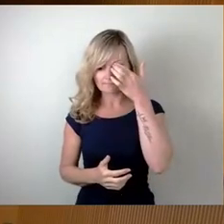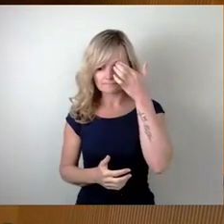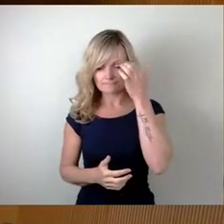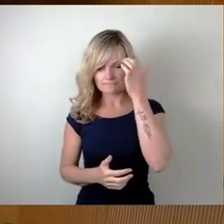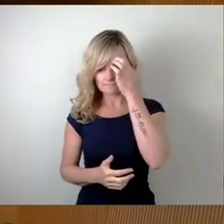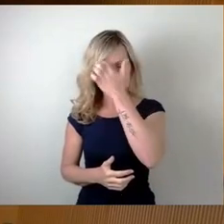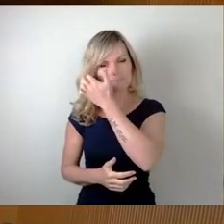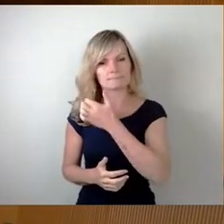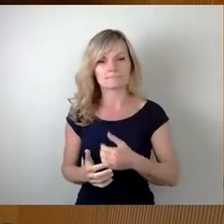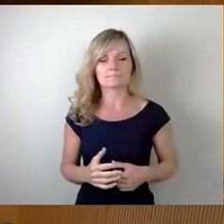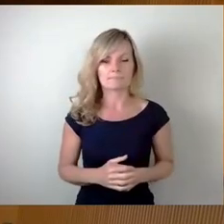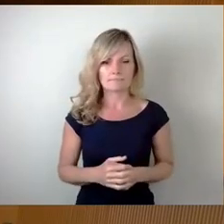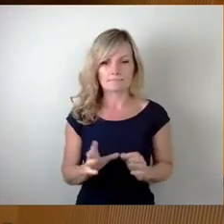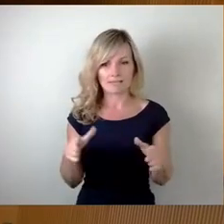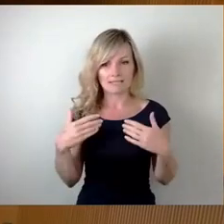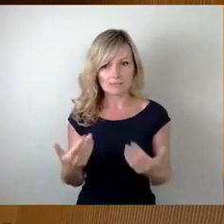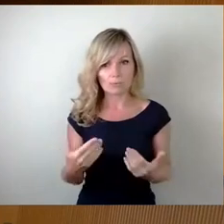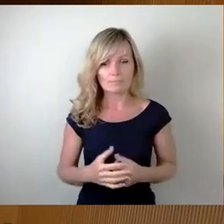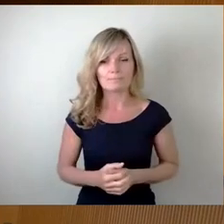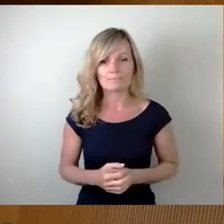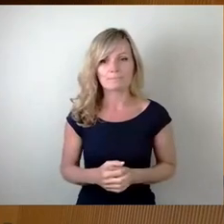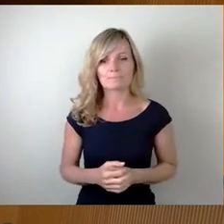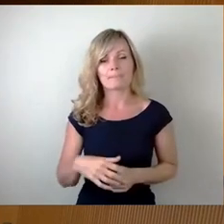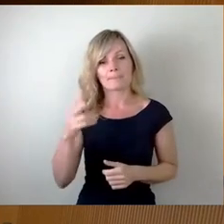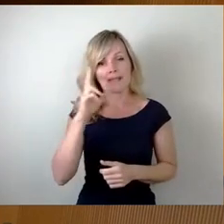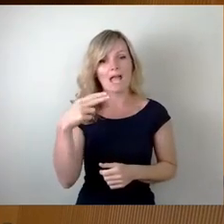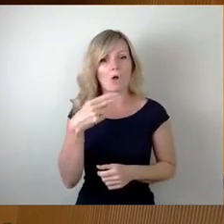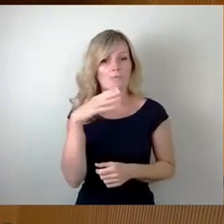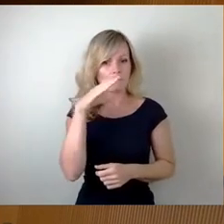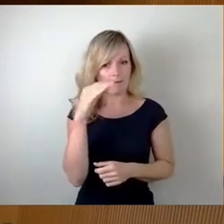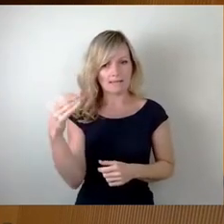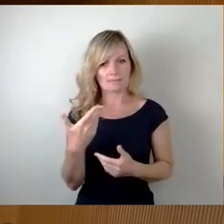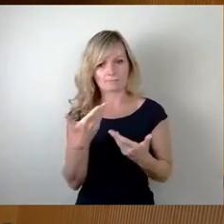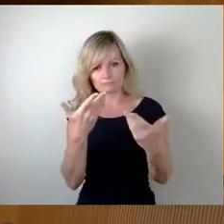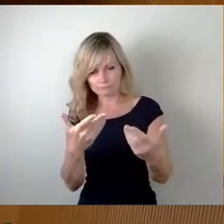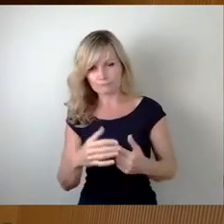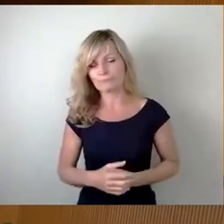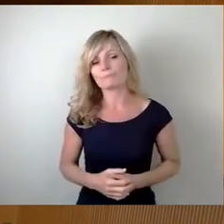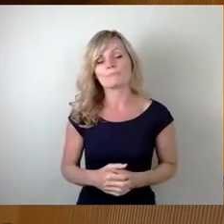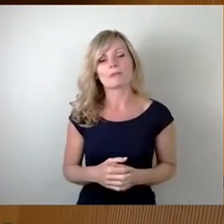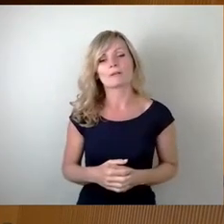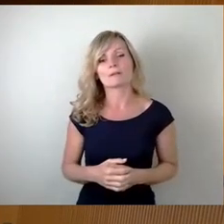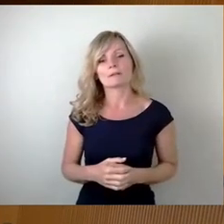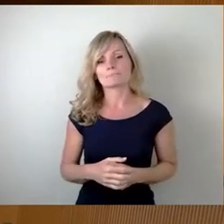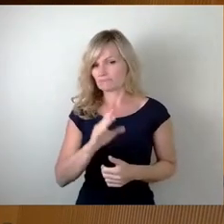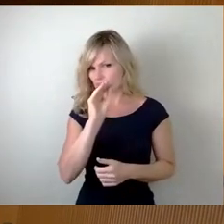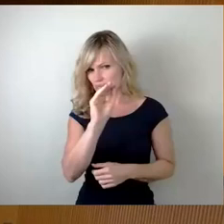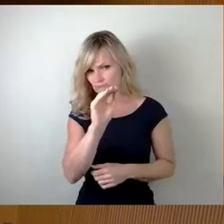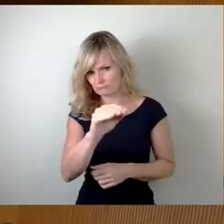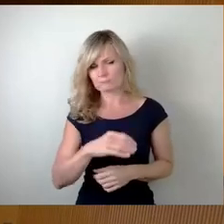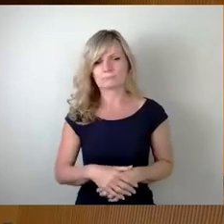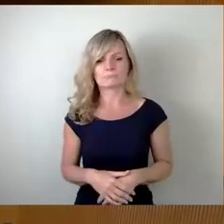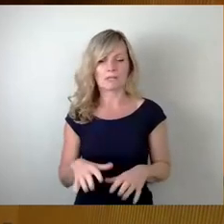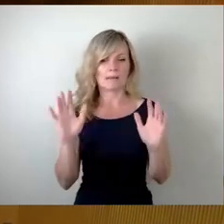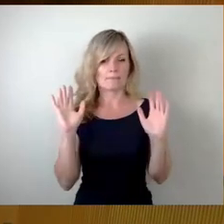So, dann darf ich Herrn Hoffmann bitten und den Hinweis auf die Tribüne geben. Beifallsbekundungen